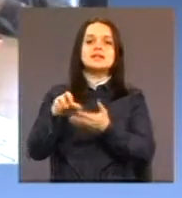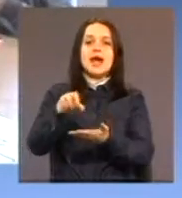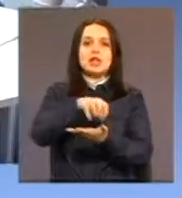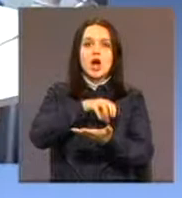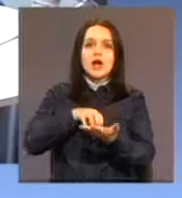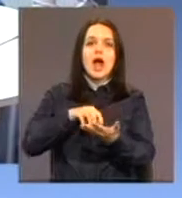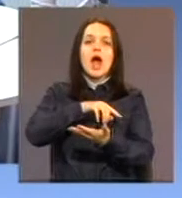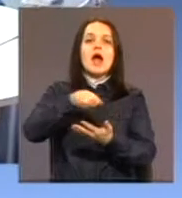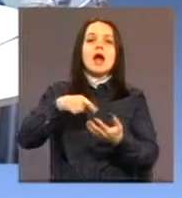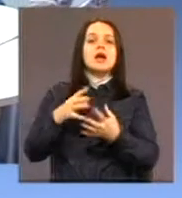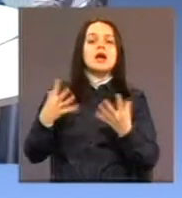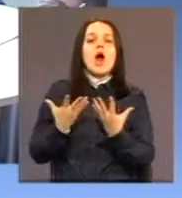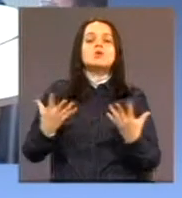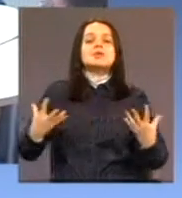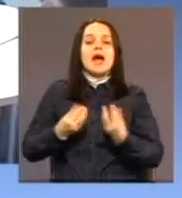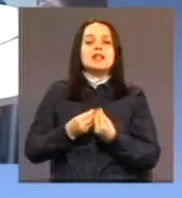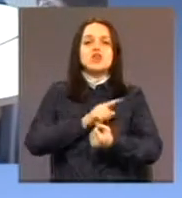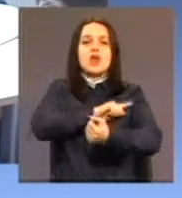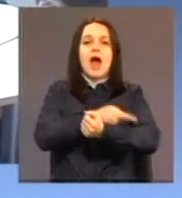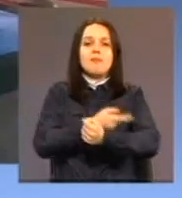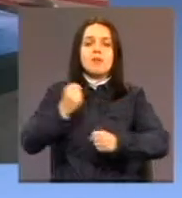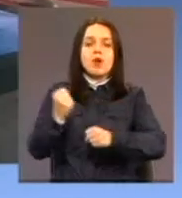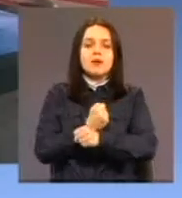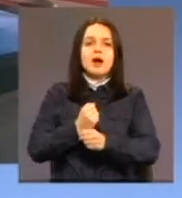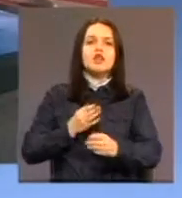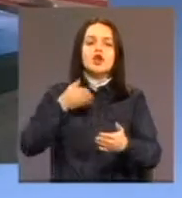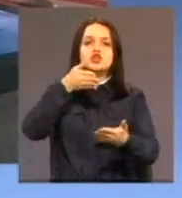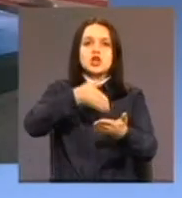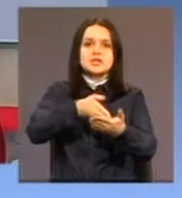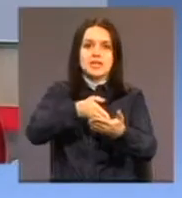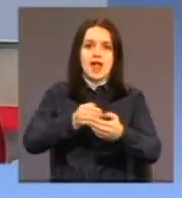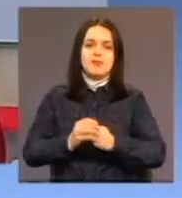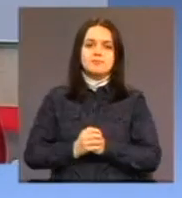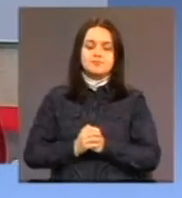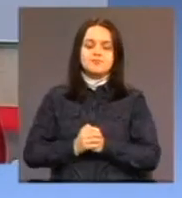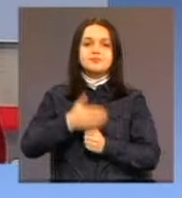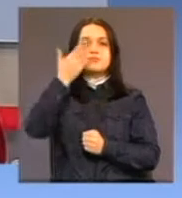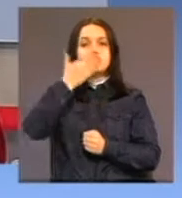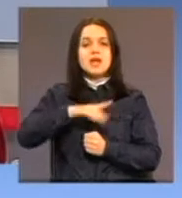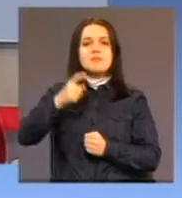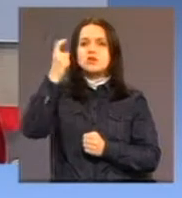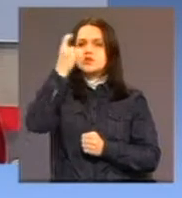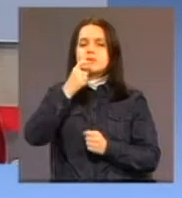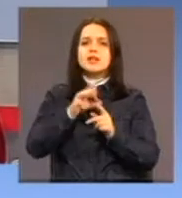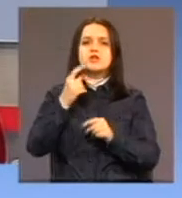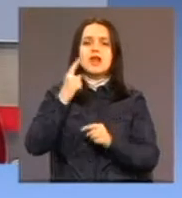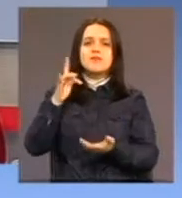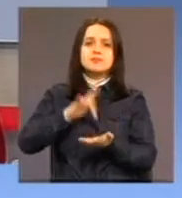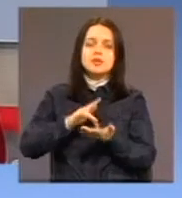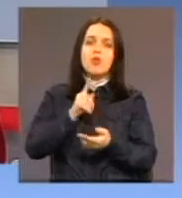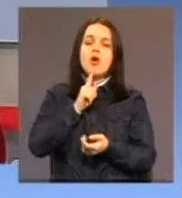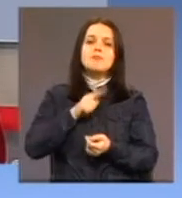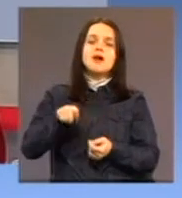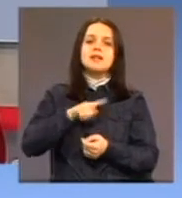kako zajedničkim naporima doći do cilja. Nema sumnje da su dnevni centri u kojima djeca sa razvojnim